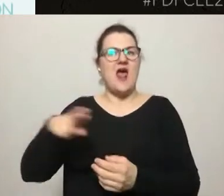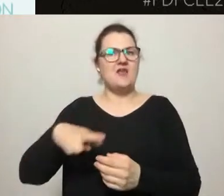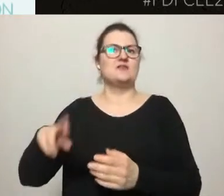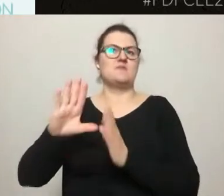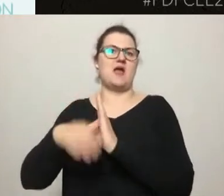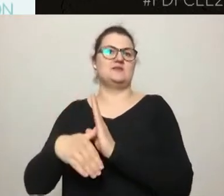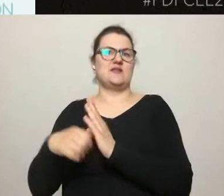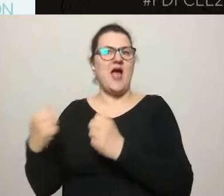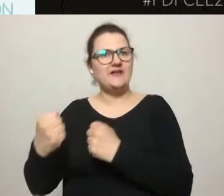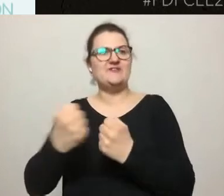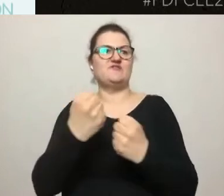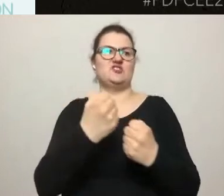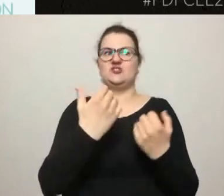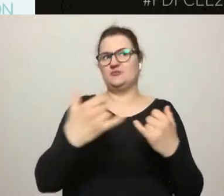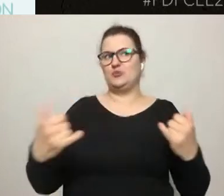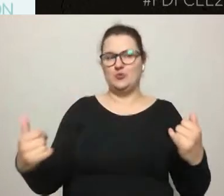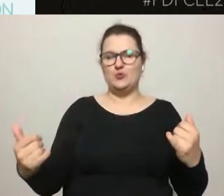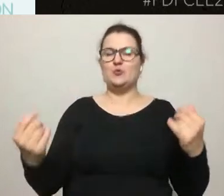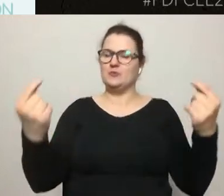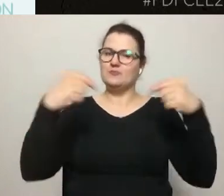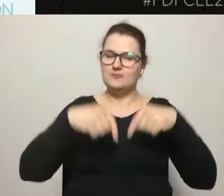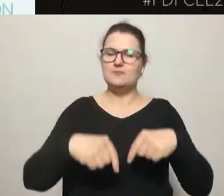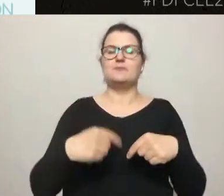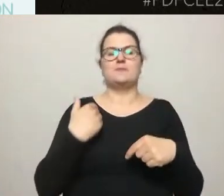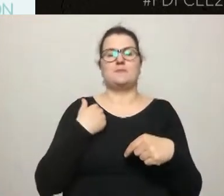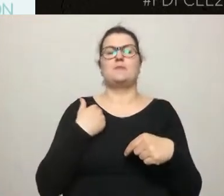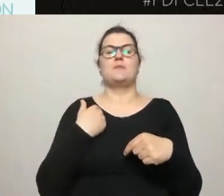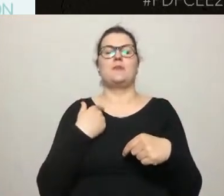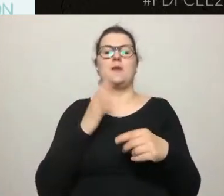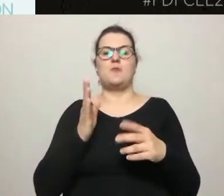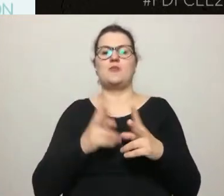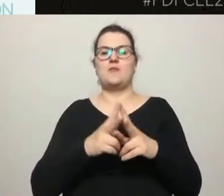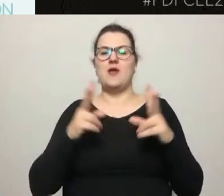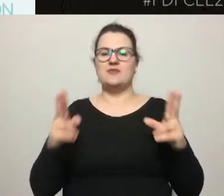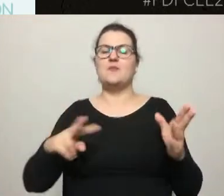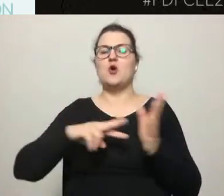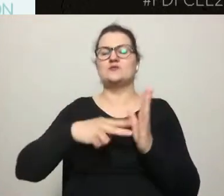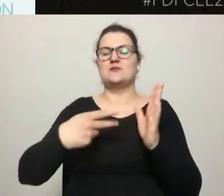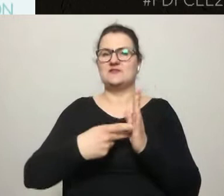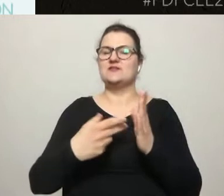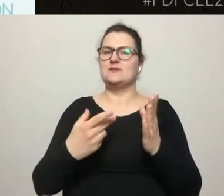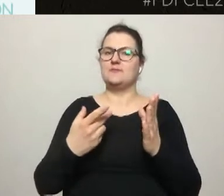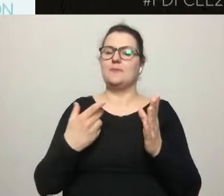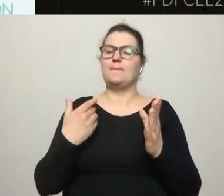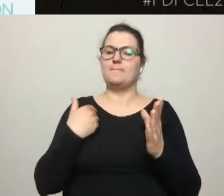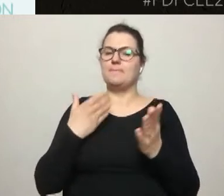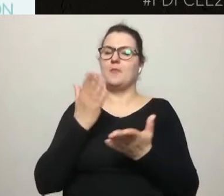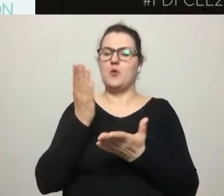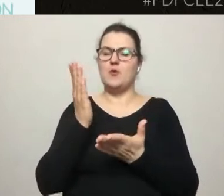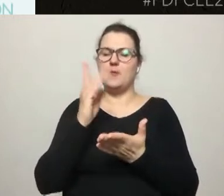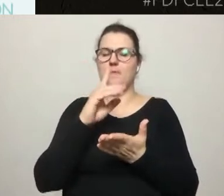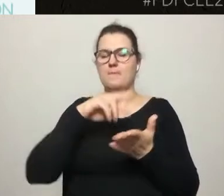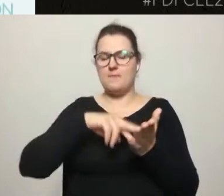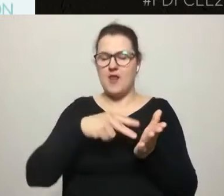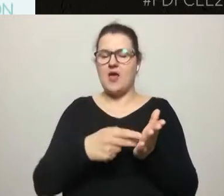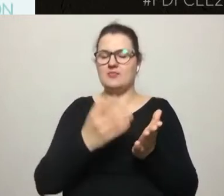Później na etapie koncepcji, kiedy już była w porównaniu planu, w geodyskusji wzięło udział już trochę mniej, 128